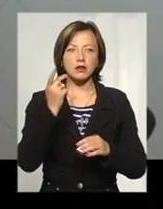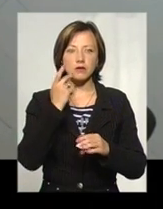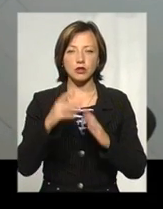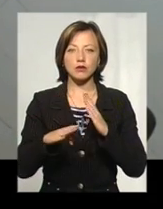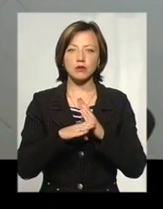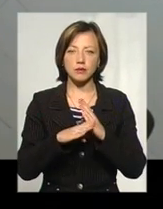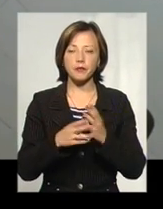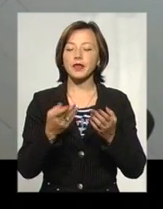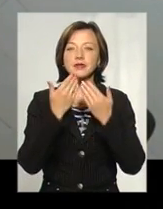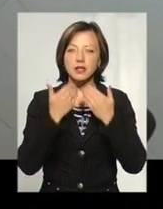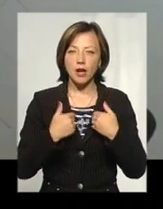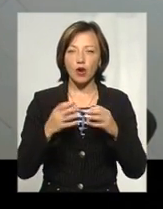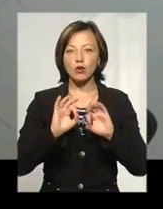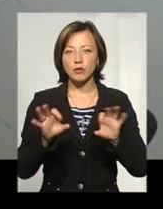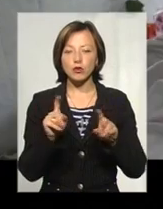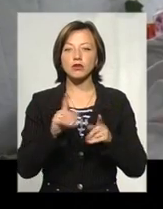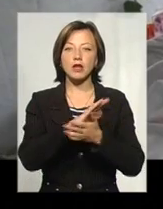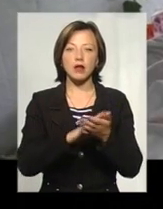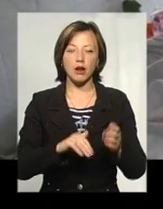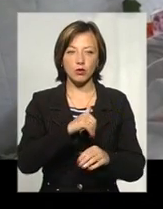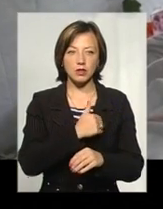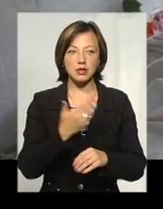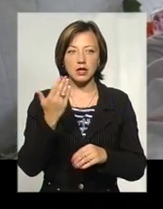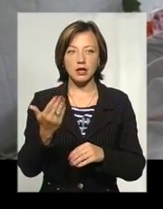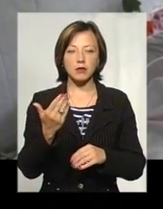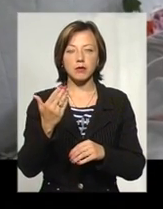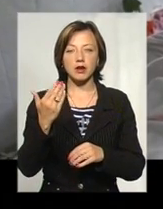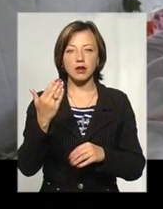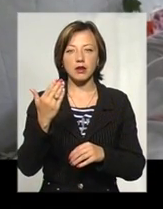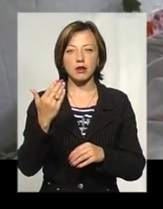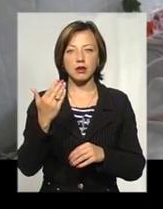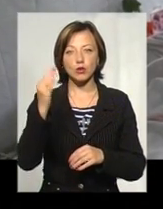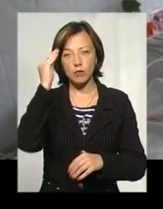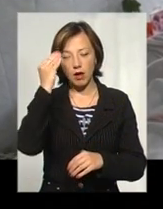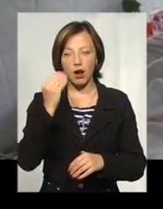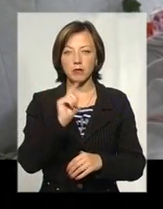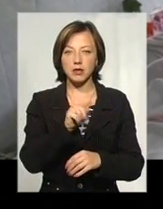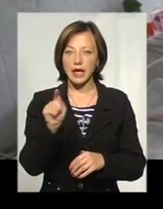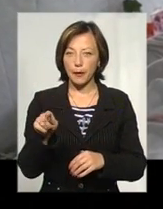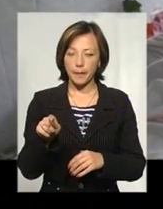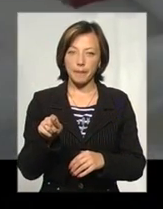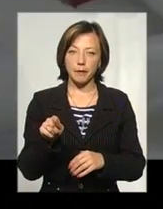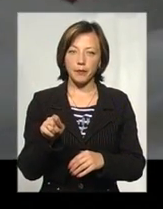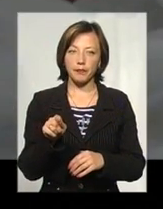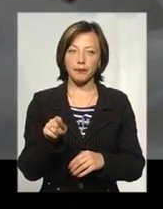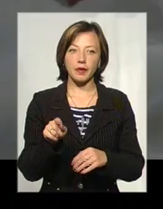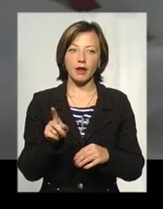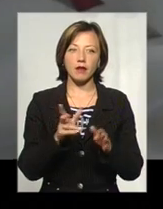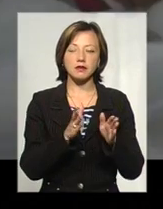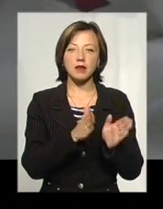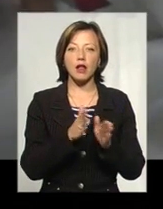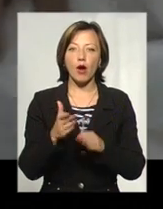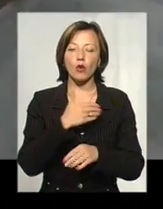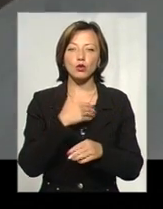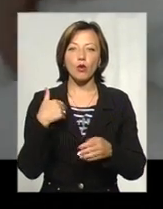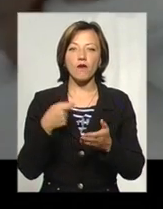розповідають, що би їм хотілося надалі. За їхніми відгуками, їм в налагодженні грудного